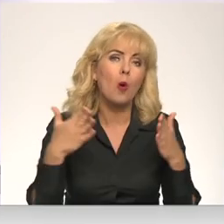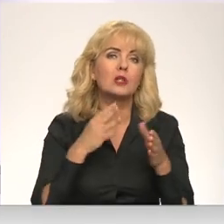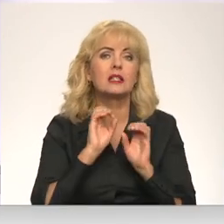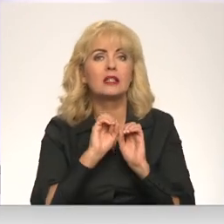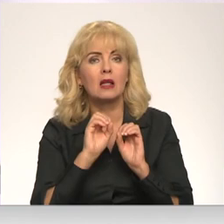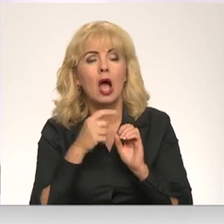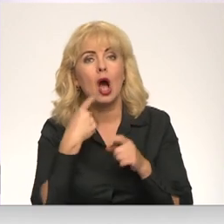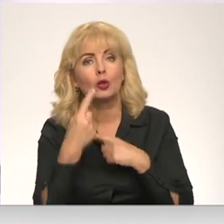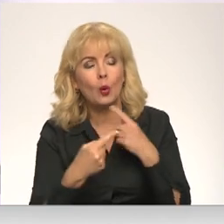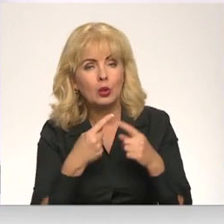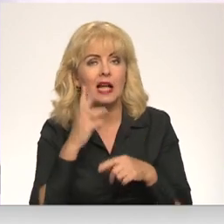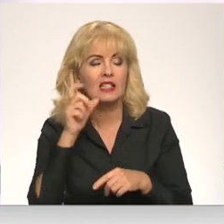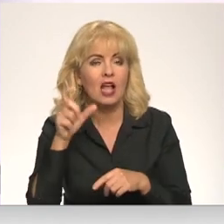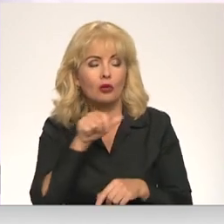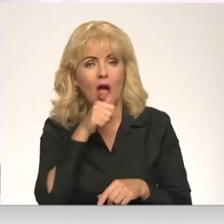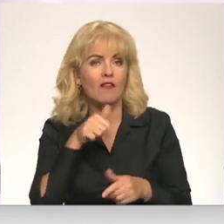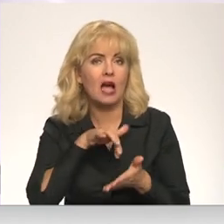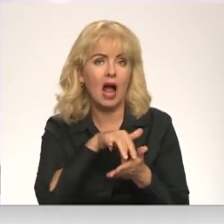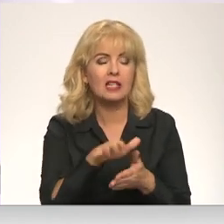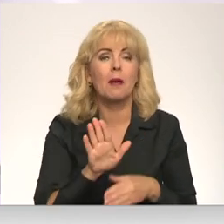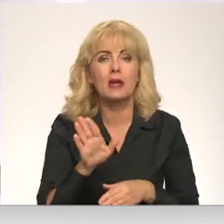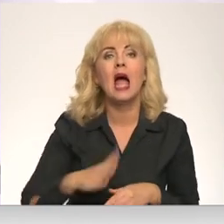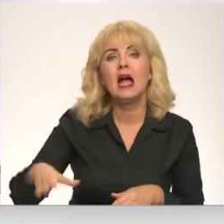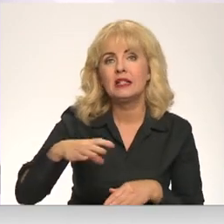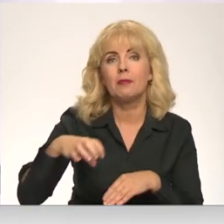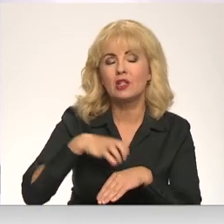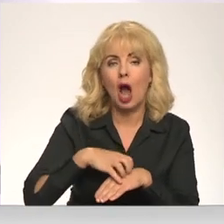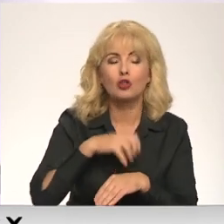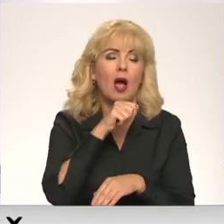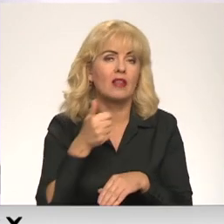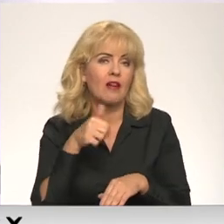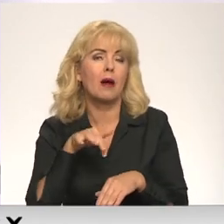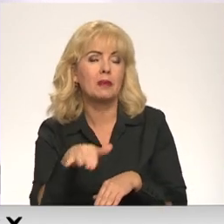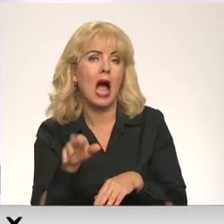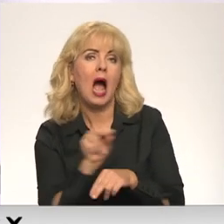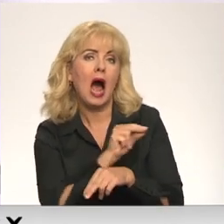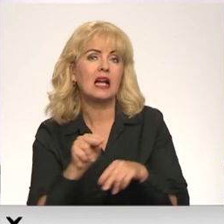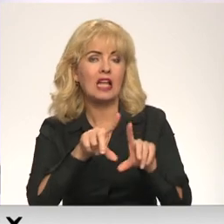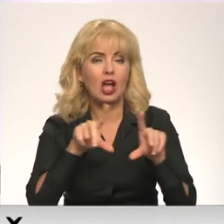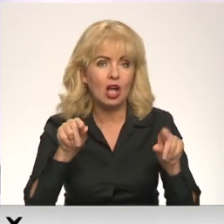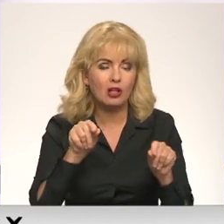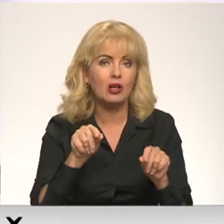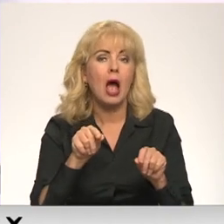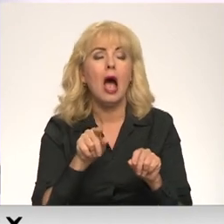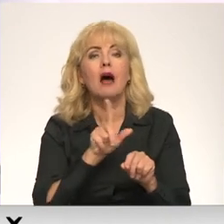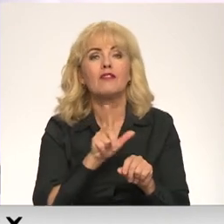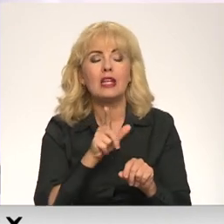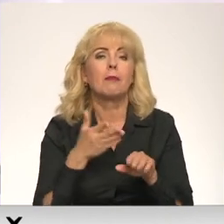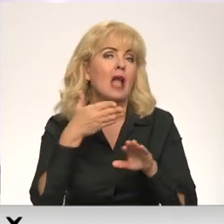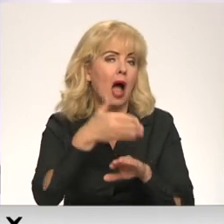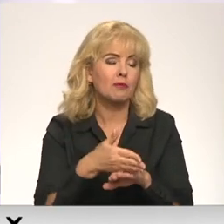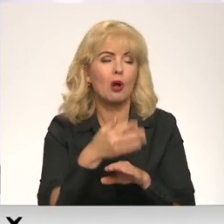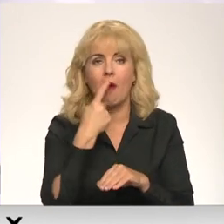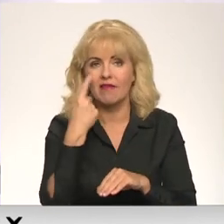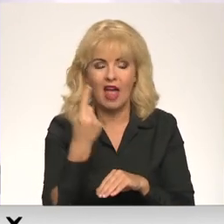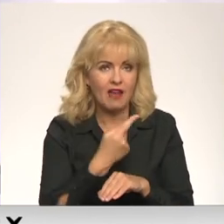ka seniori pats netiek līdz ģimenes ārstam vai seniori netiek līdz konkrētai ārstniecības iestādē. Viņam pakaļ neviens neatbrauc. Tas,